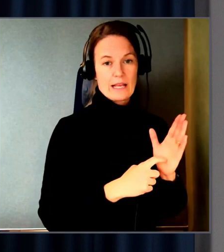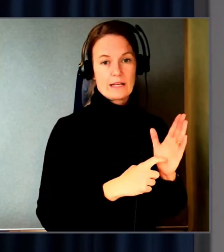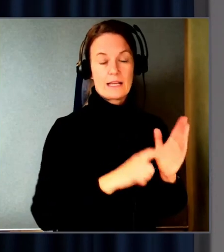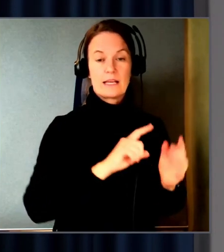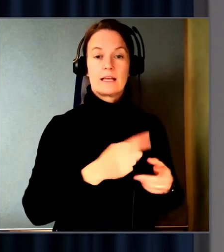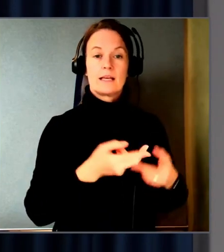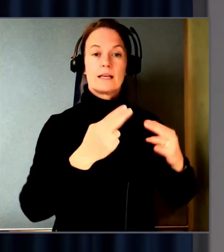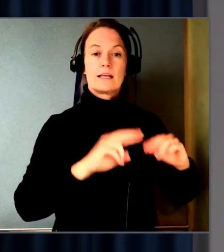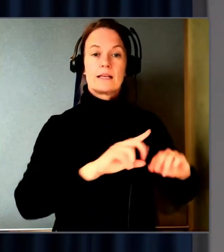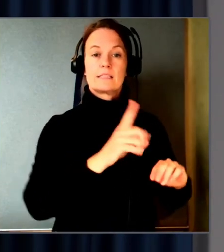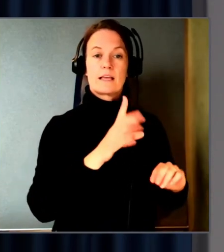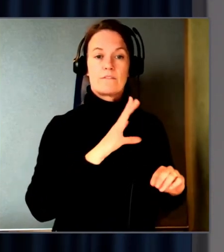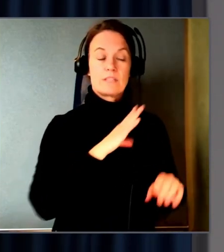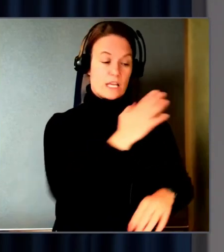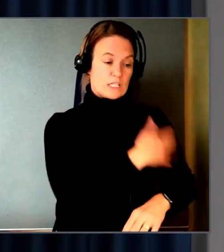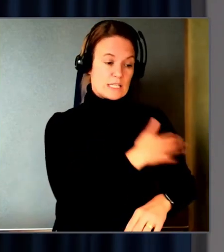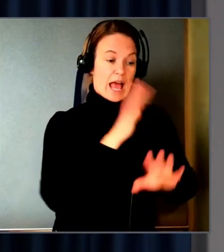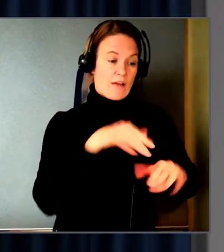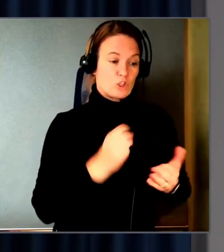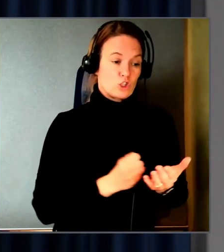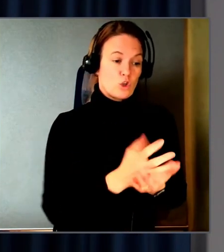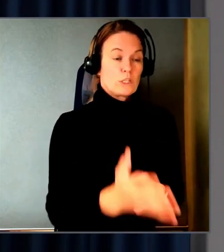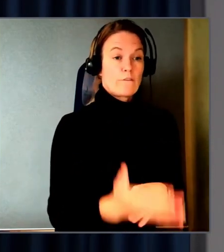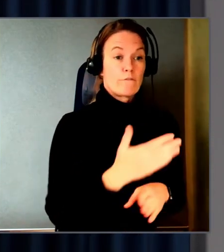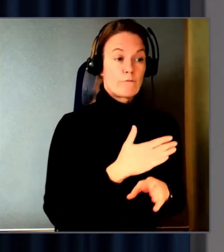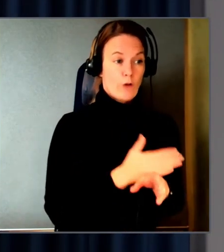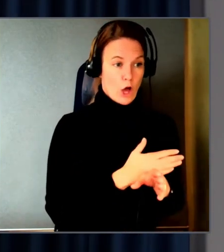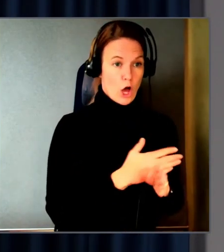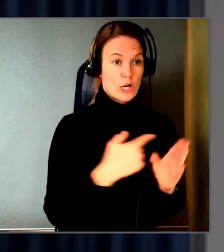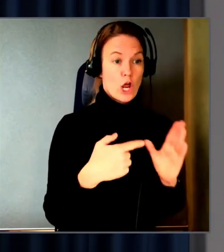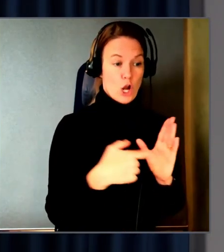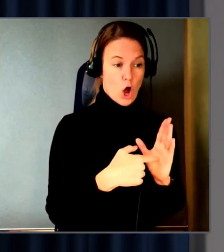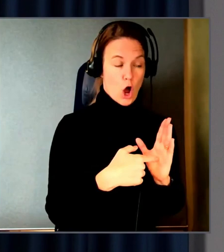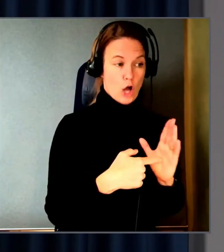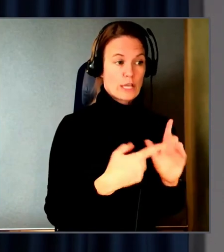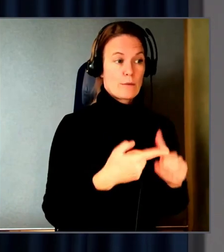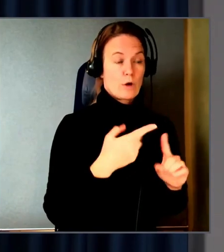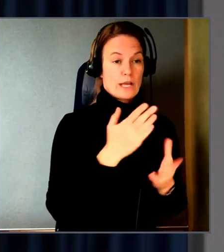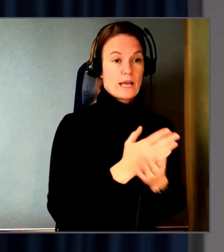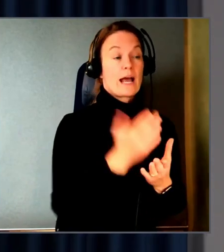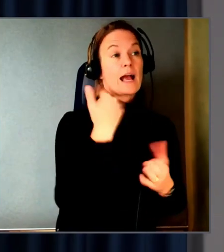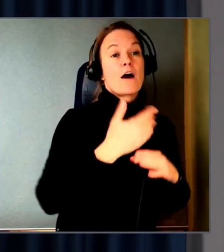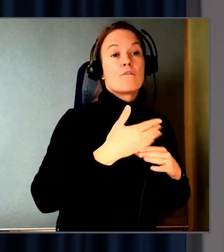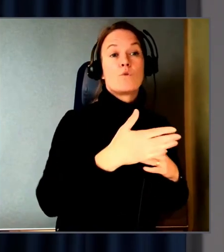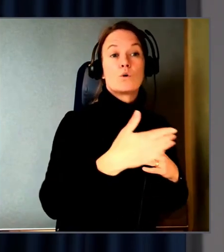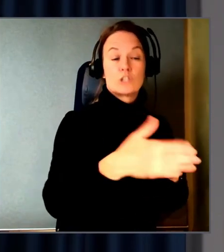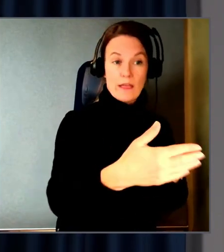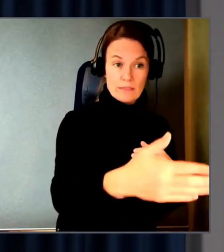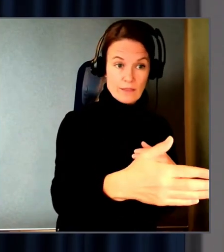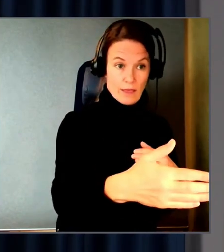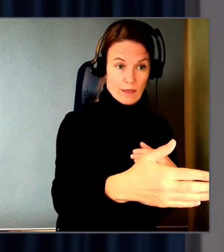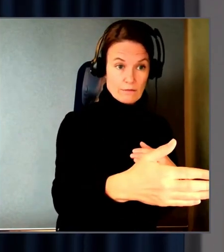sålts innan lagen börjar gälla. De kan få fortsätta att tillhandahållas.